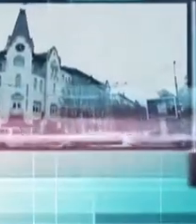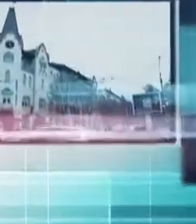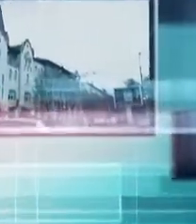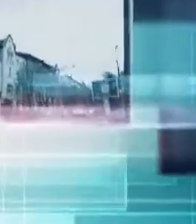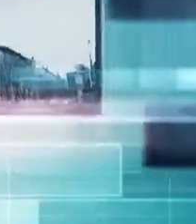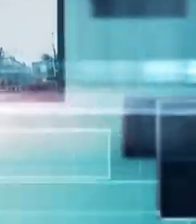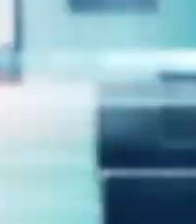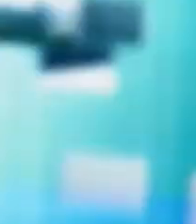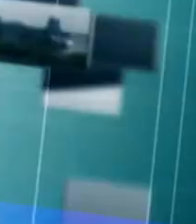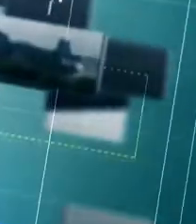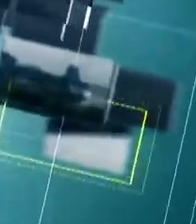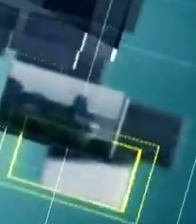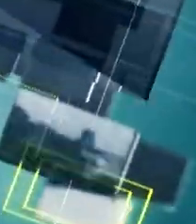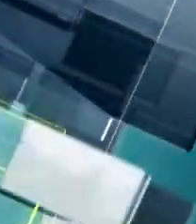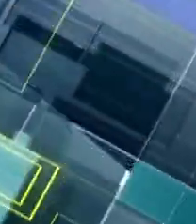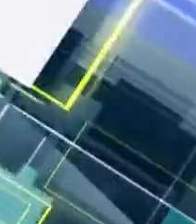Девушки отдыхают